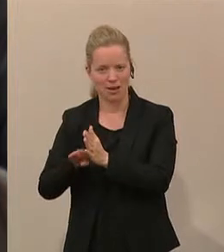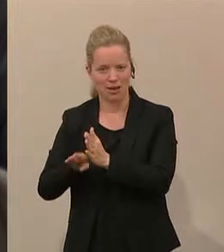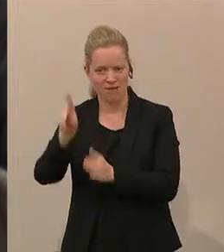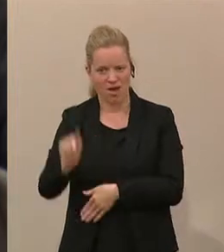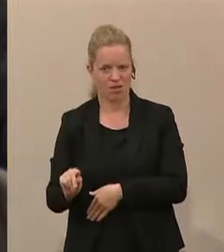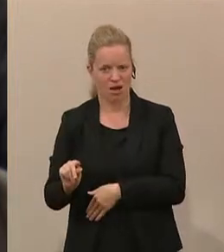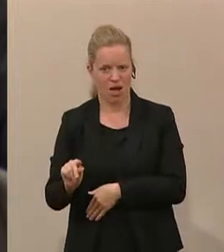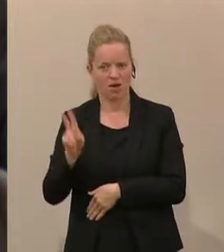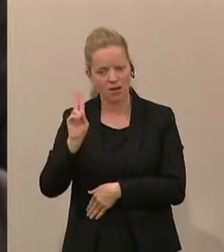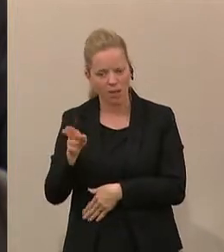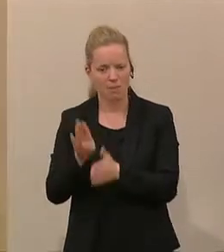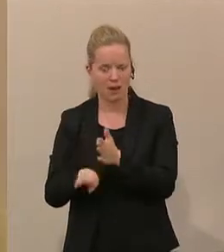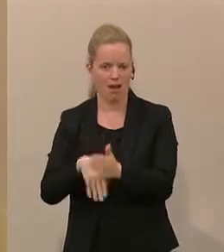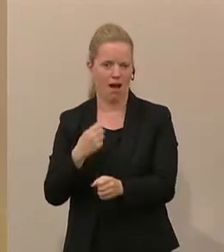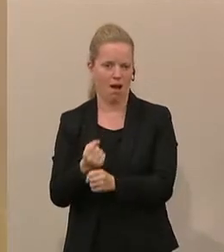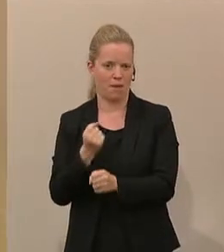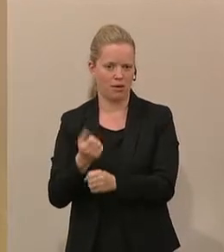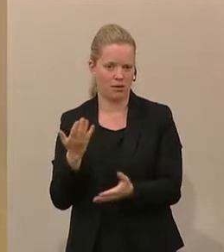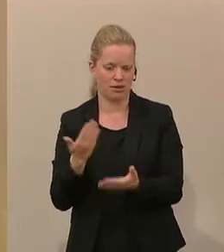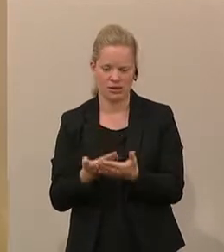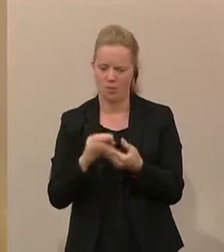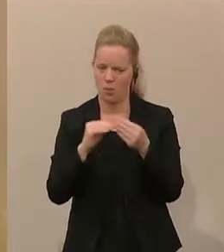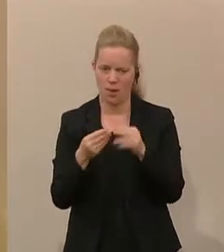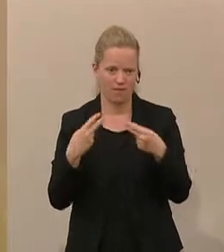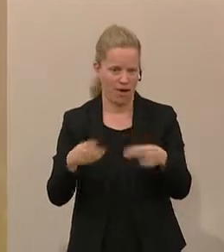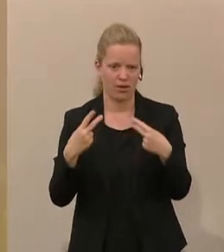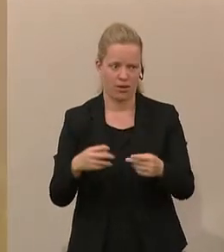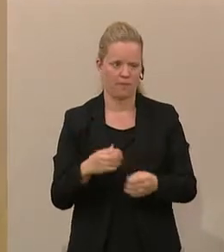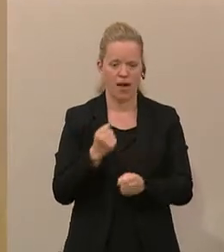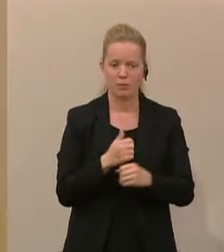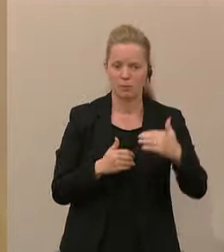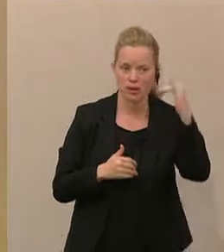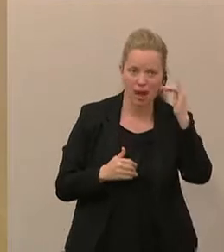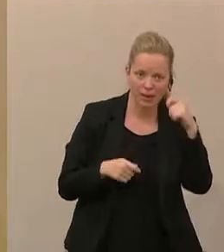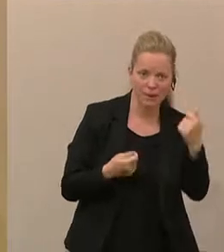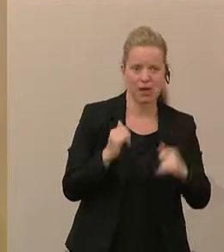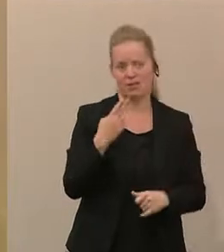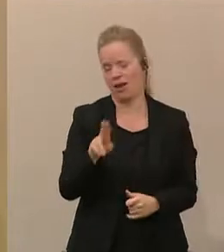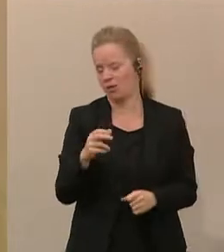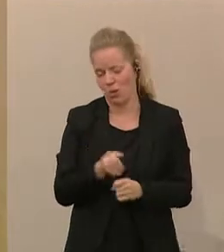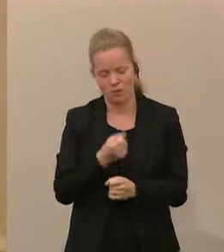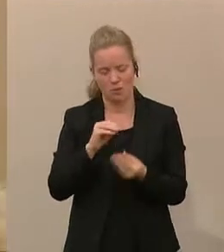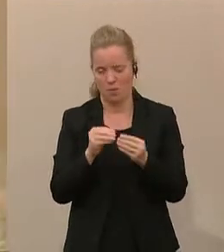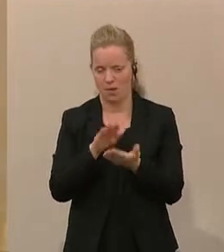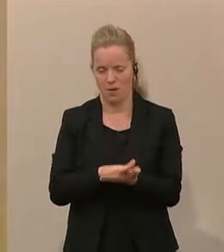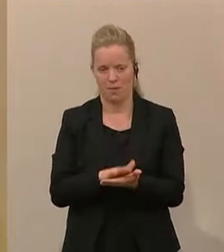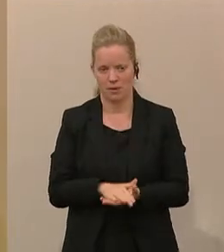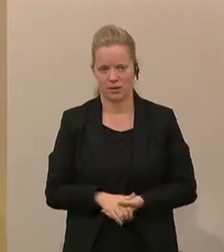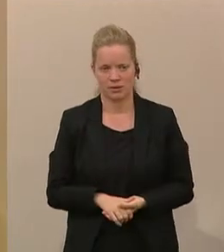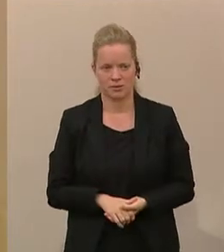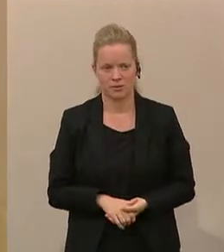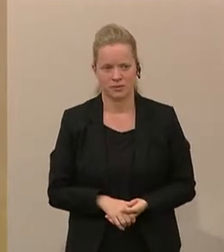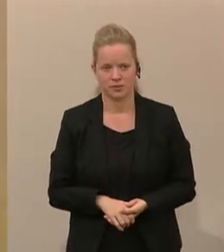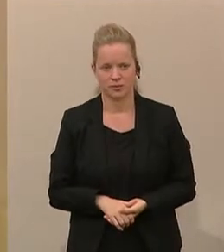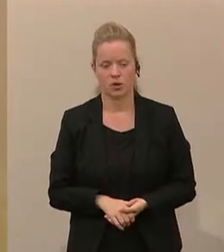billiger arbeiten können, dieses Problem bleibt auch weiterhin bestehen, Arbeitsbehörde hin, Arbeitsbehörde her. Und das alles hat